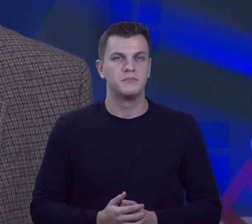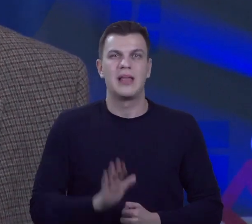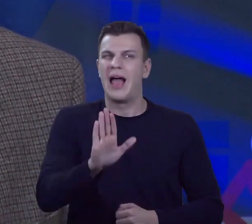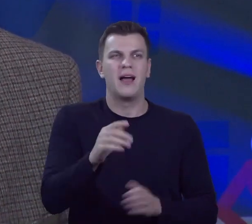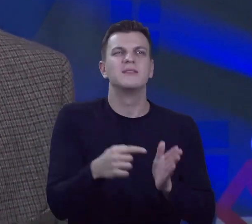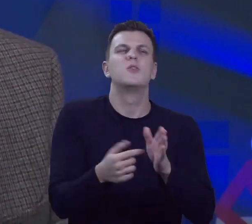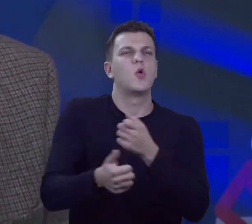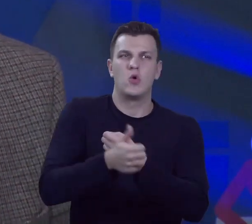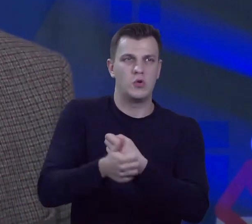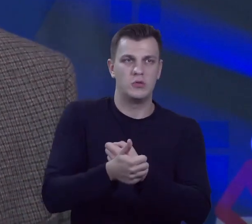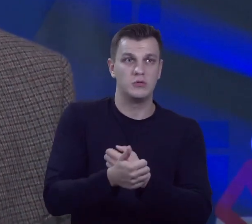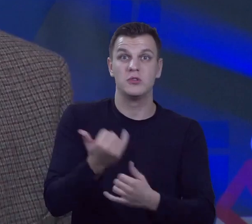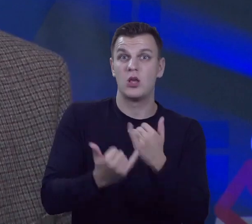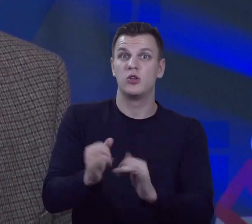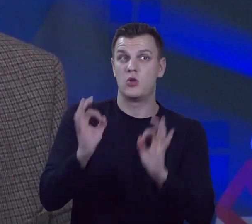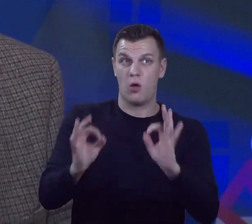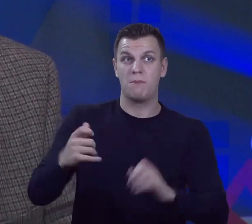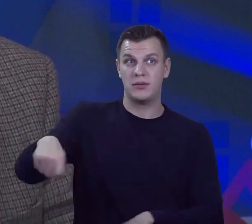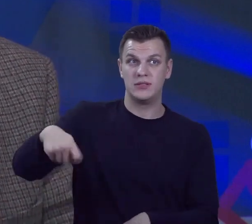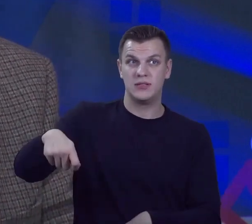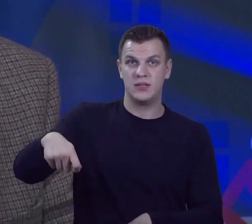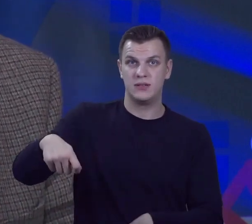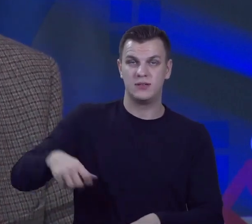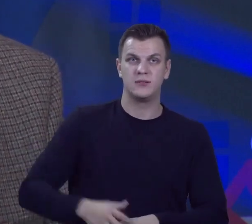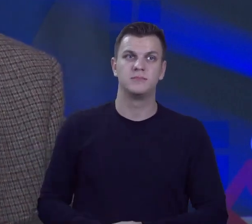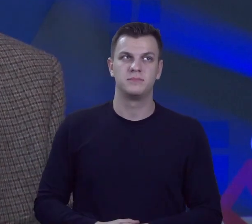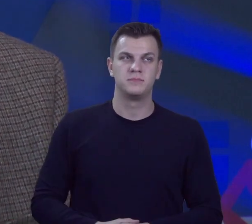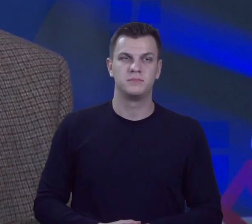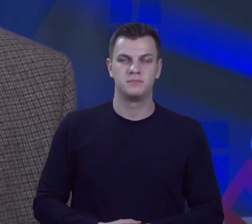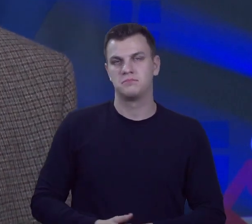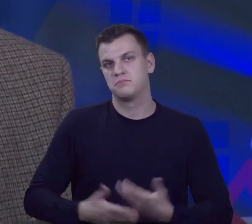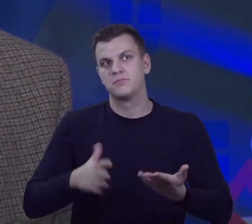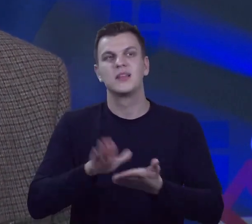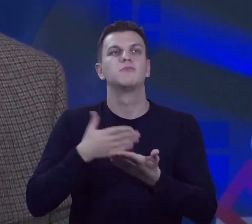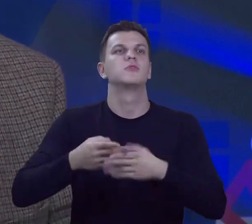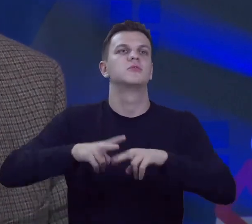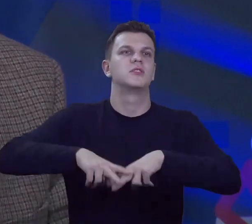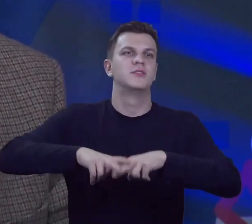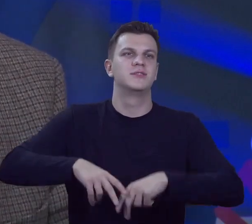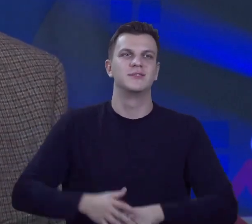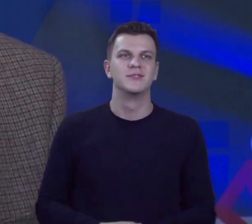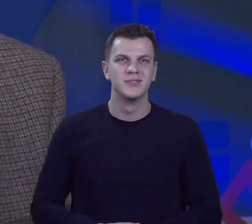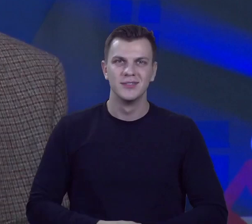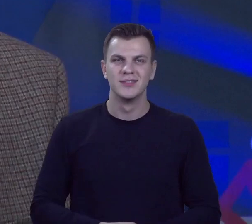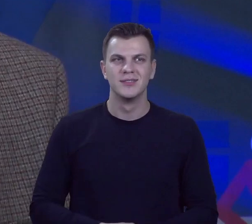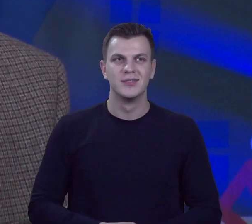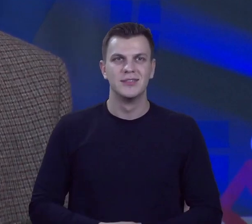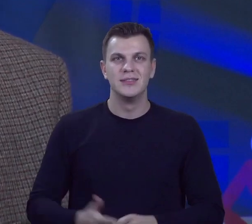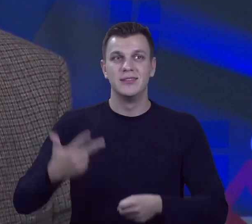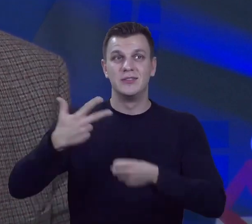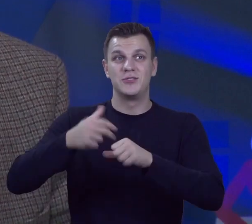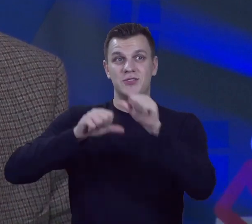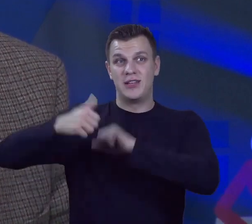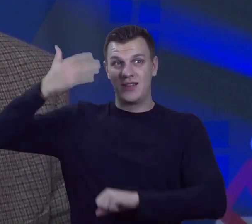chodzi. Jeżeli jest dobry prezydent, tak? No popatrzmy nawet na Rzeszów. Rzeszów to było jeszcze trzydzieści lat temu